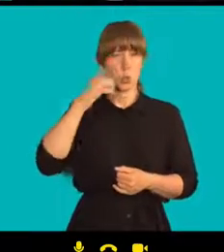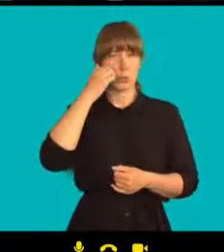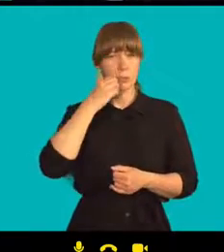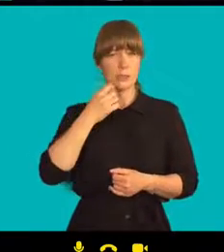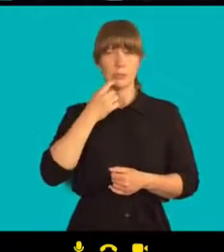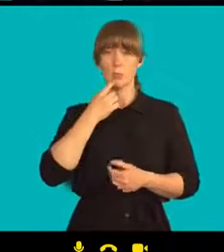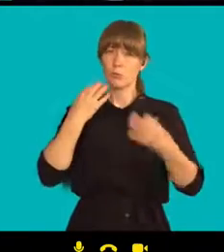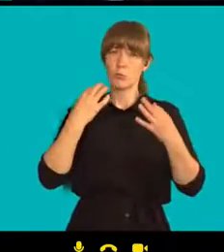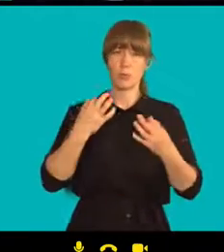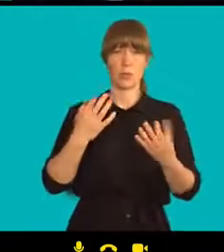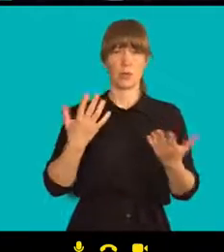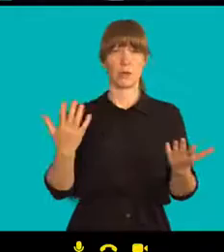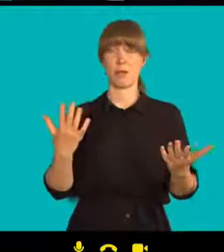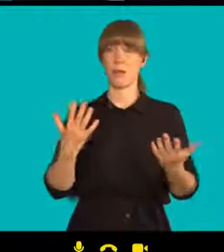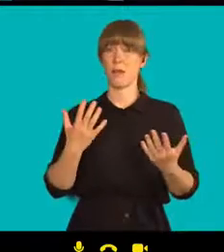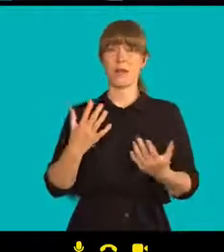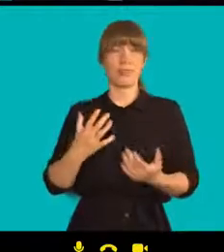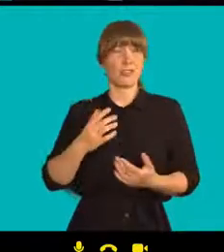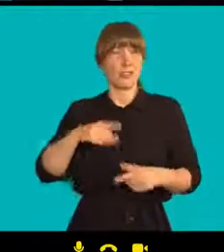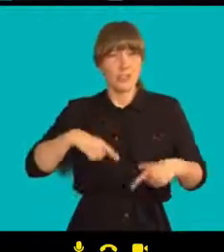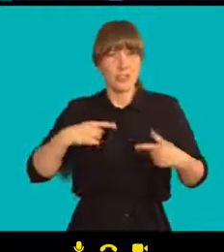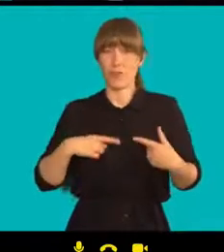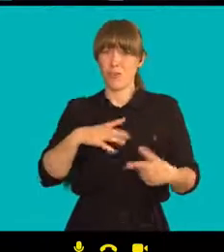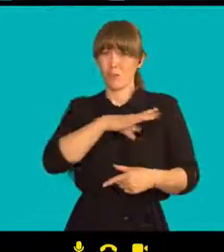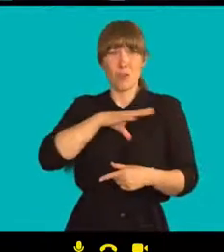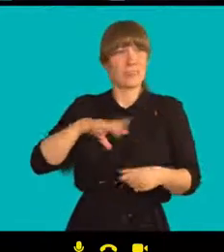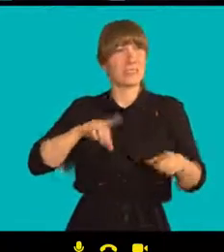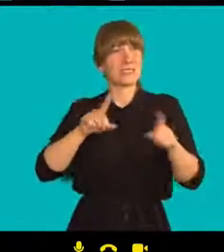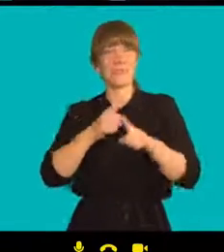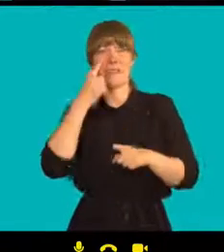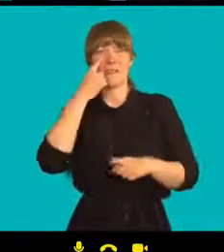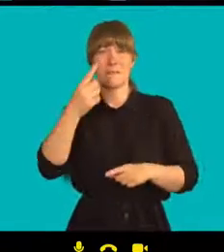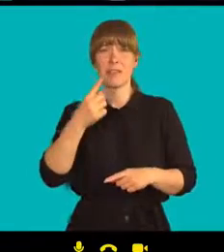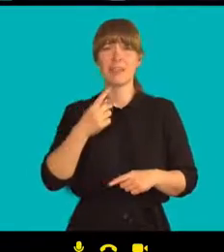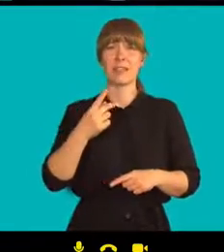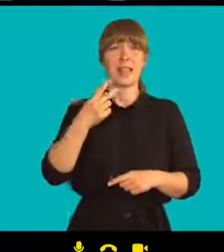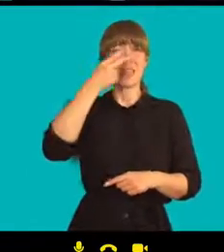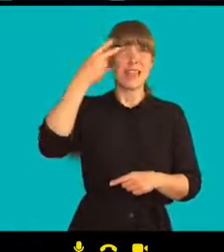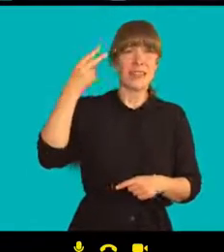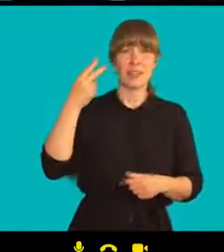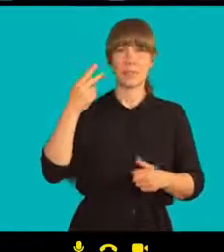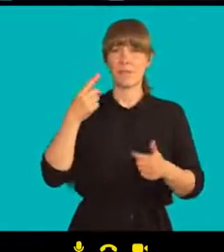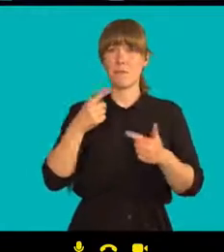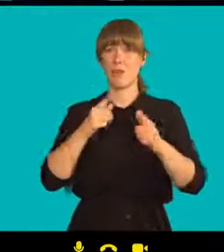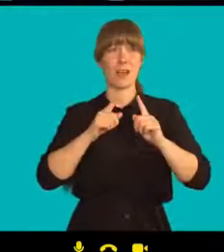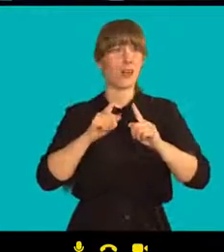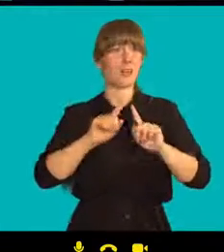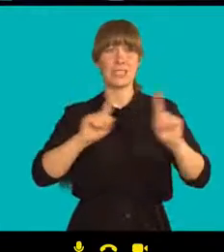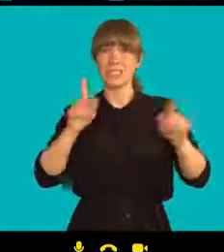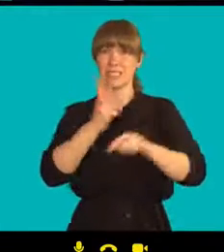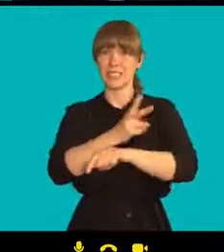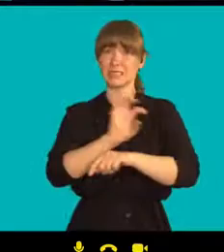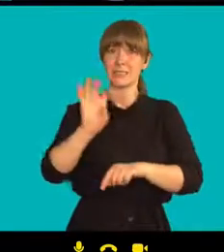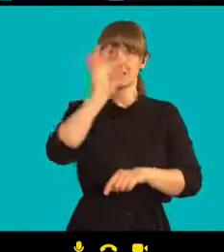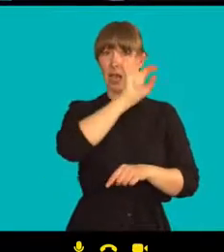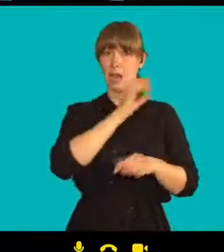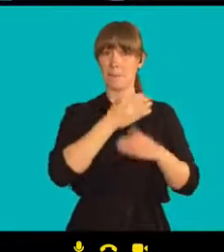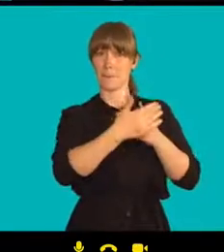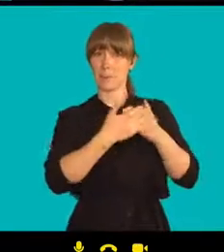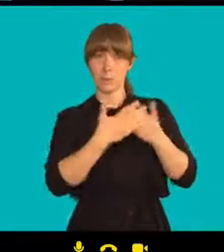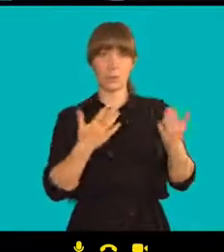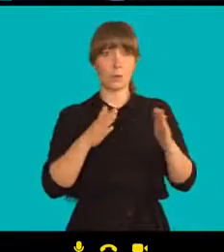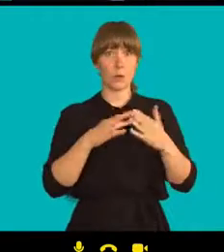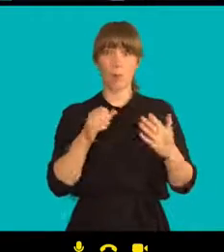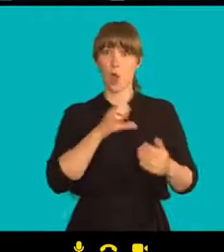Stejně jako žijí jejich sousedé v Litvě, v Polsku, v jiných částech vlastně Evropy, i